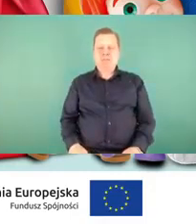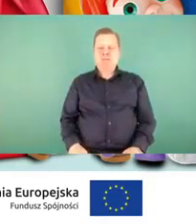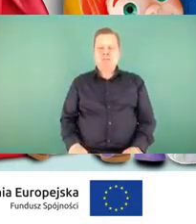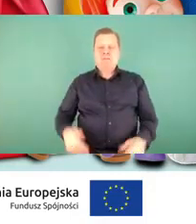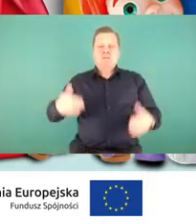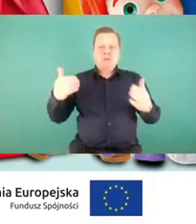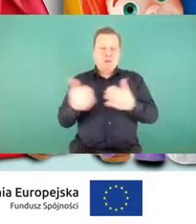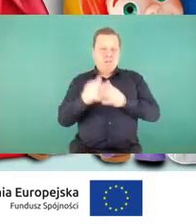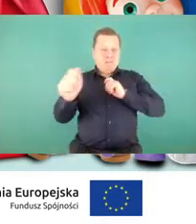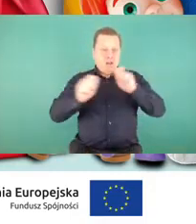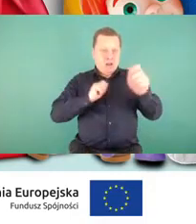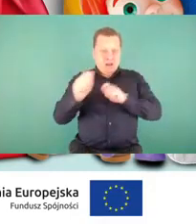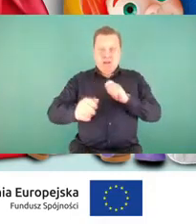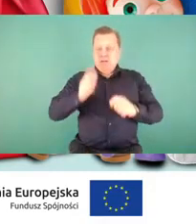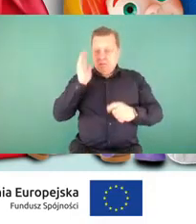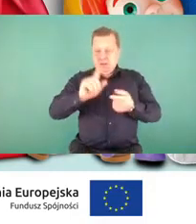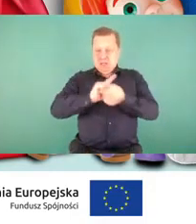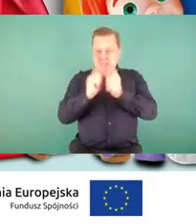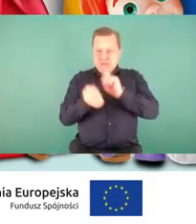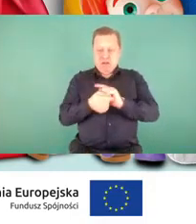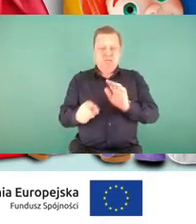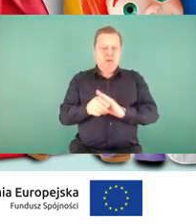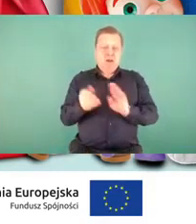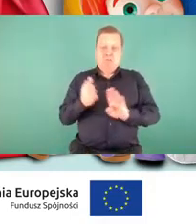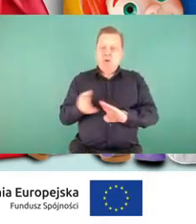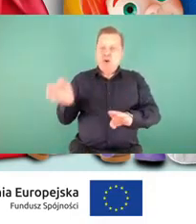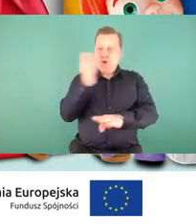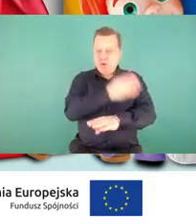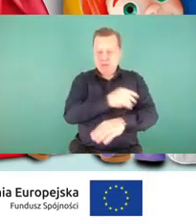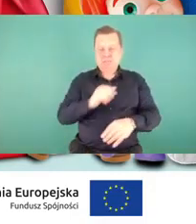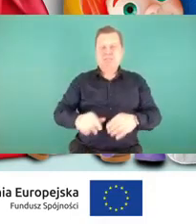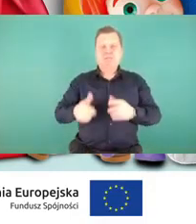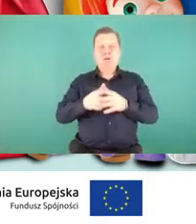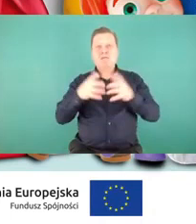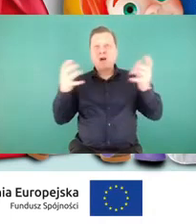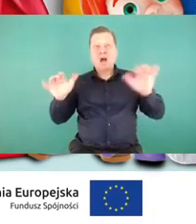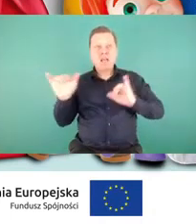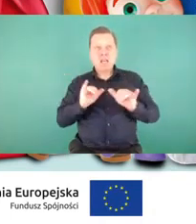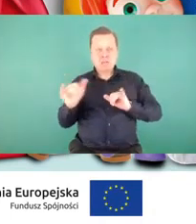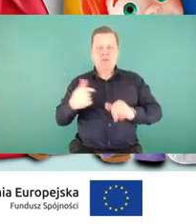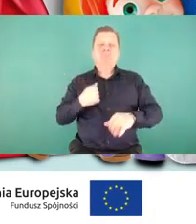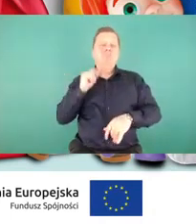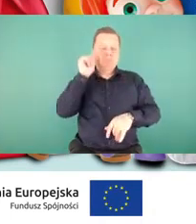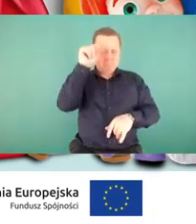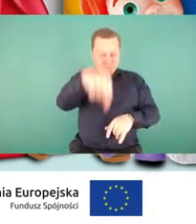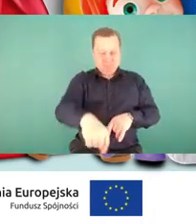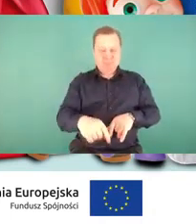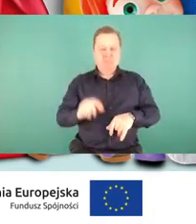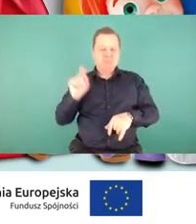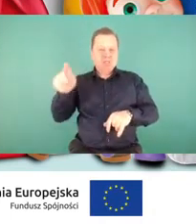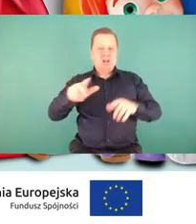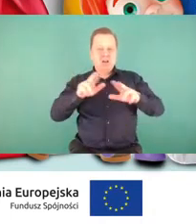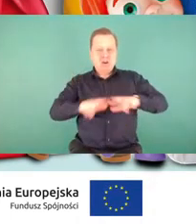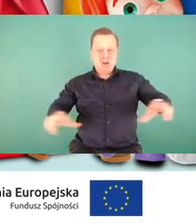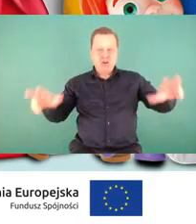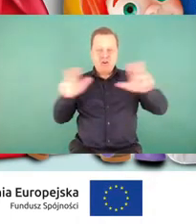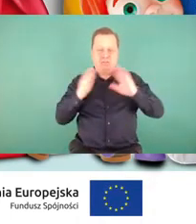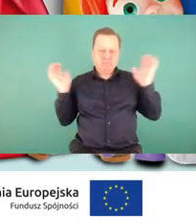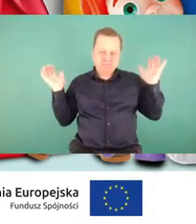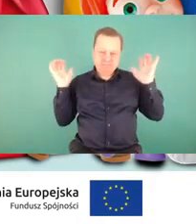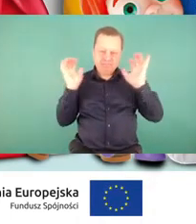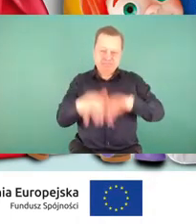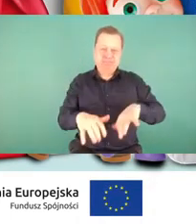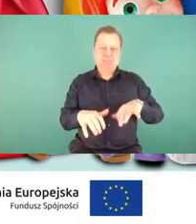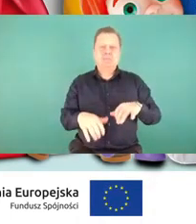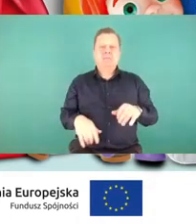wakacyjnych. Będziemy spotykali się, tak jak poprzednio, na dużych wydarzeniach, które będą integrowały całe rodziny, gdzie będzie ta